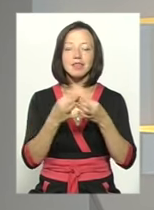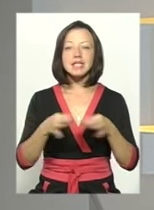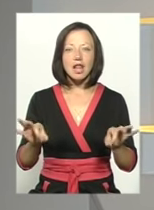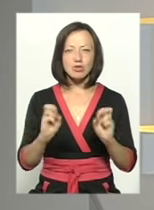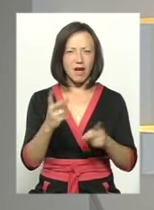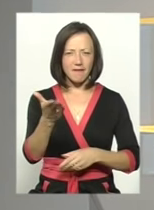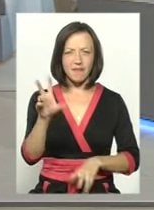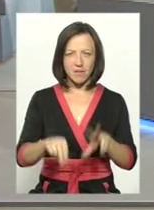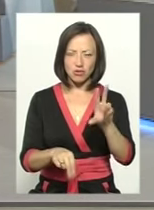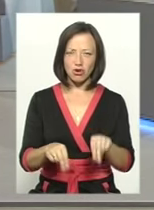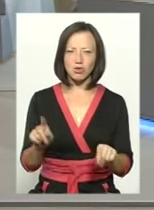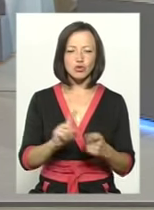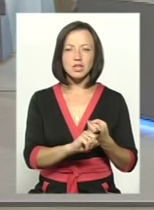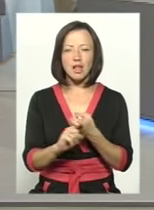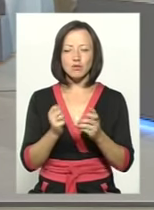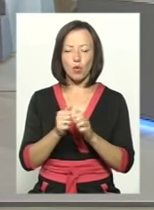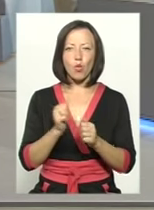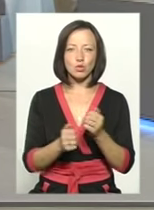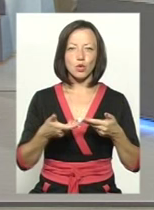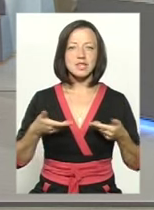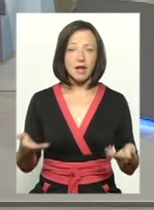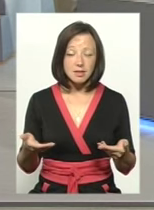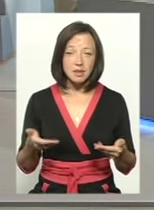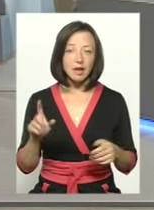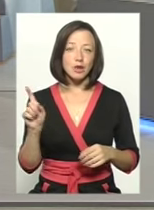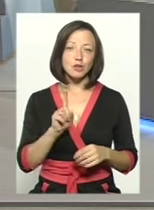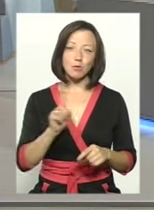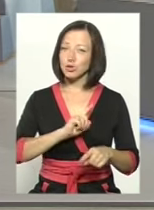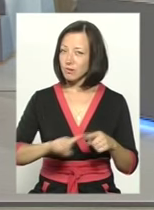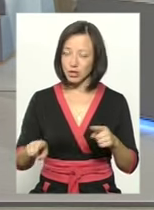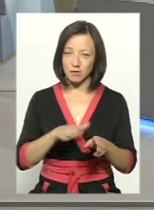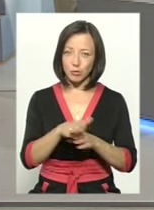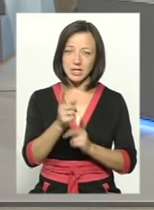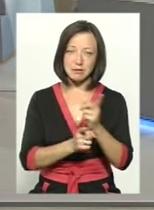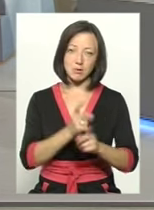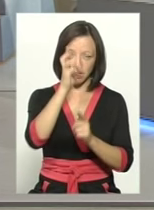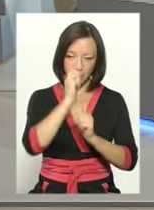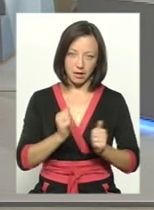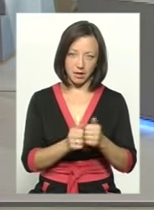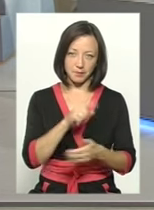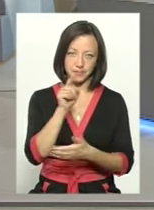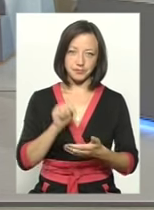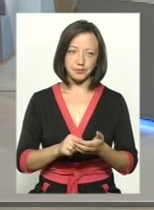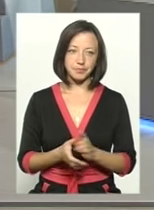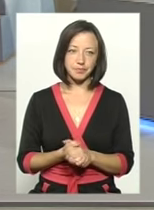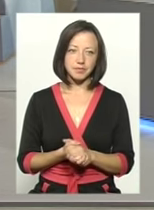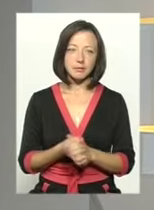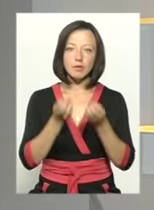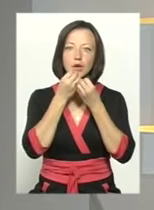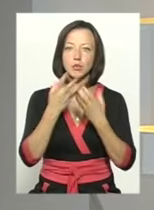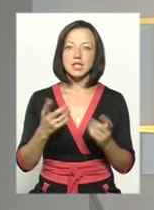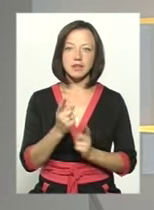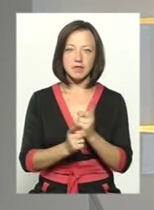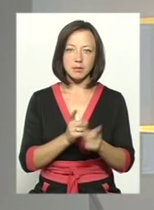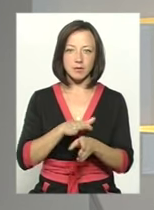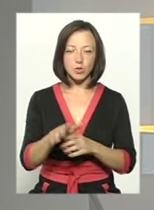як ви вважаєте, що залежить від кожного з нас, щоб швидше відбулися зміни в нашій країні? Позитивні зміни, щоб